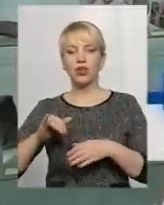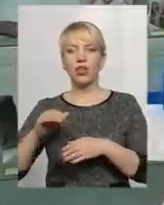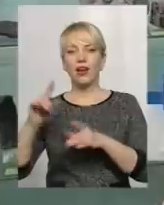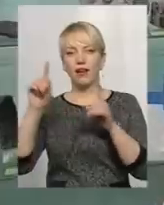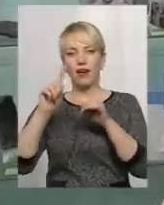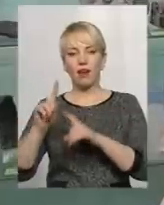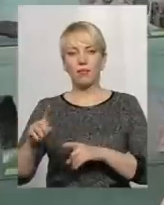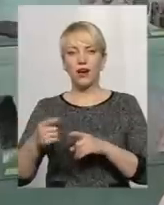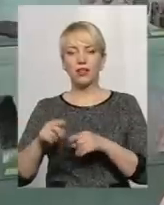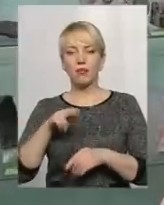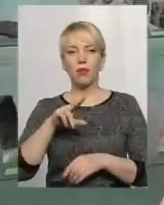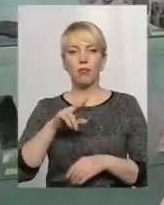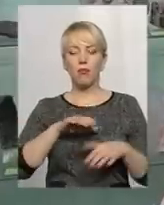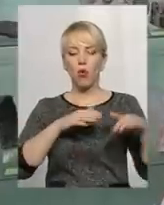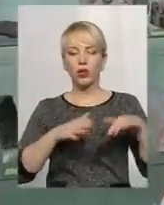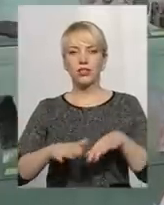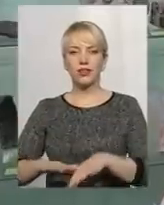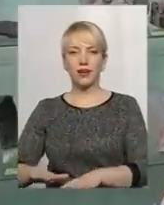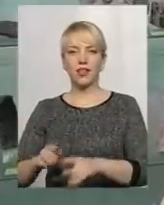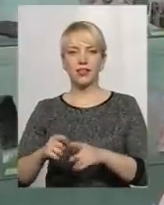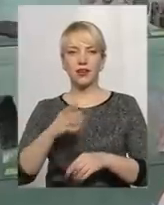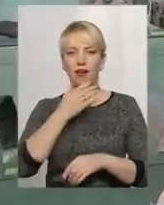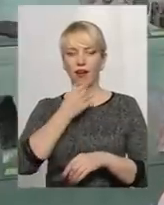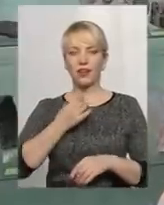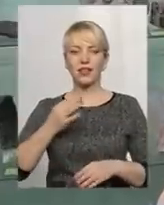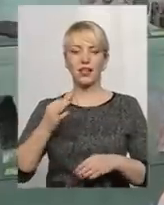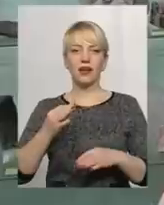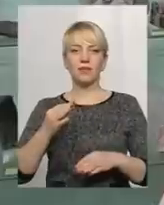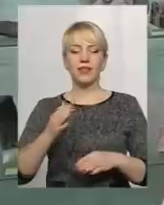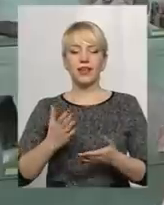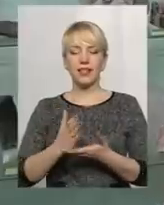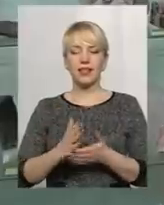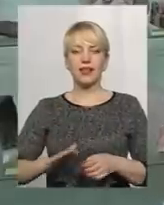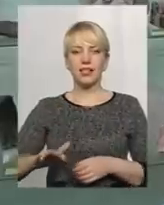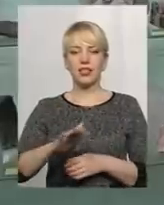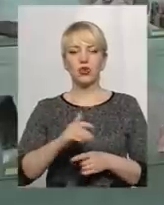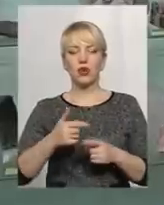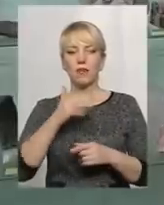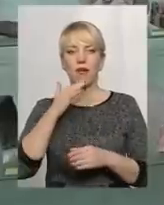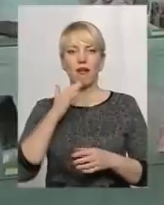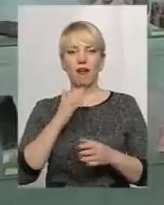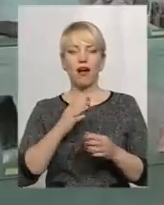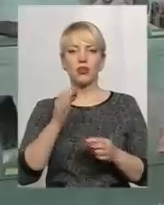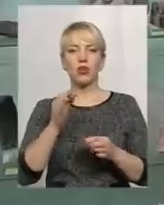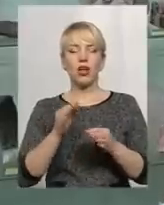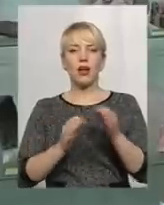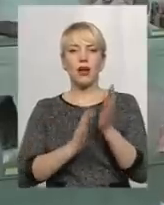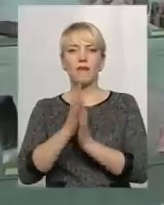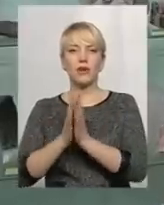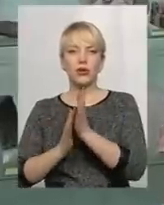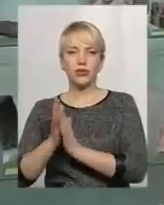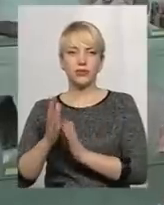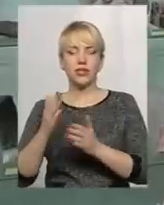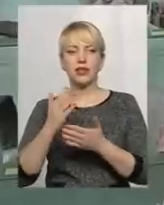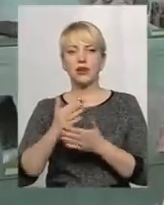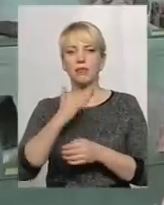цікава гарна територія і багато флористичне багатство, біля півтора тисячі видів вищих